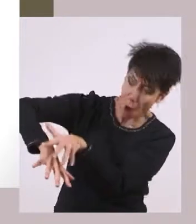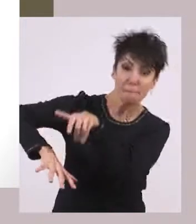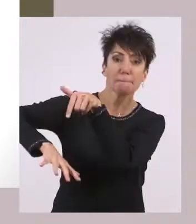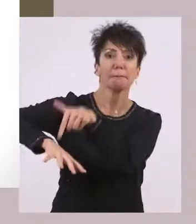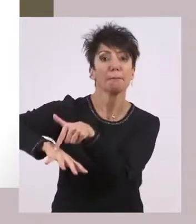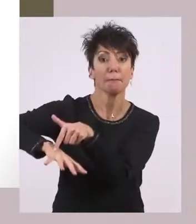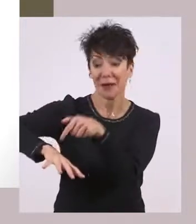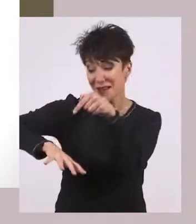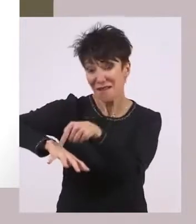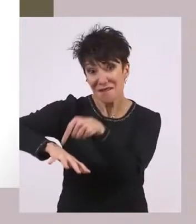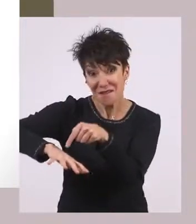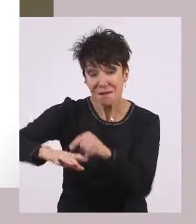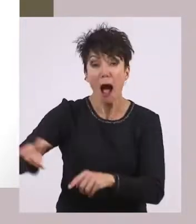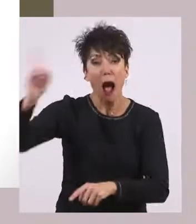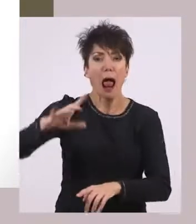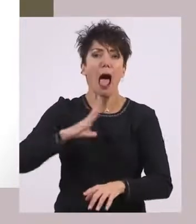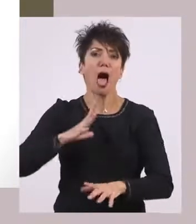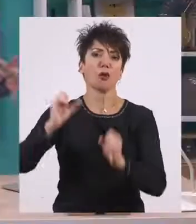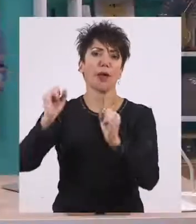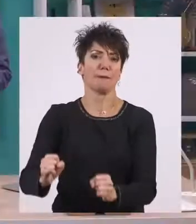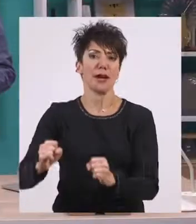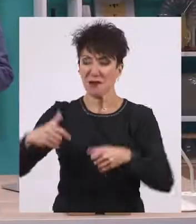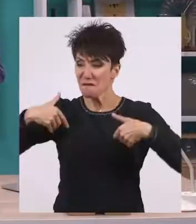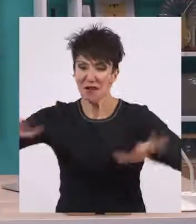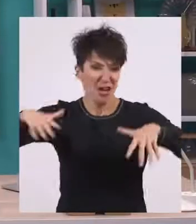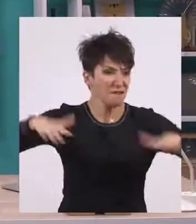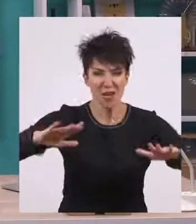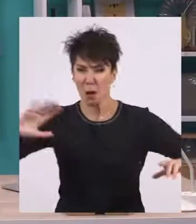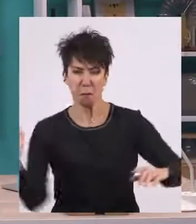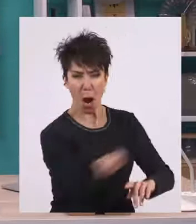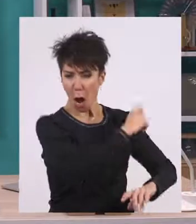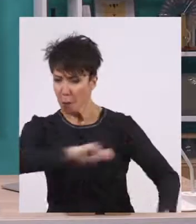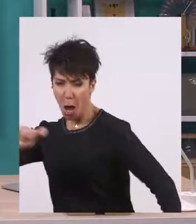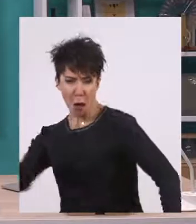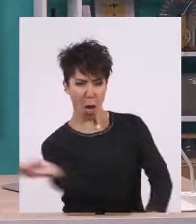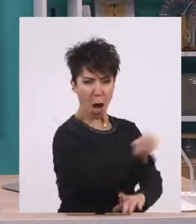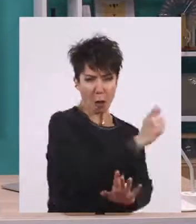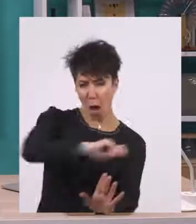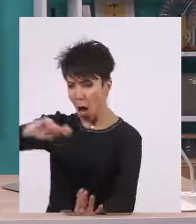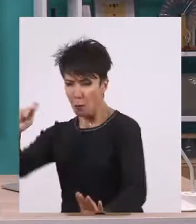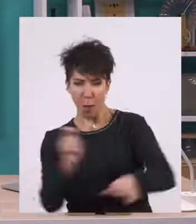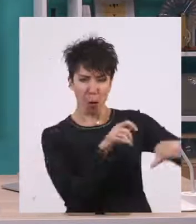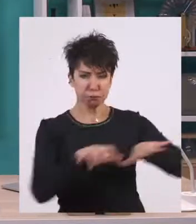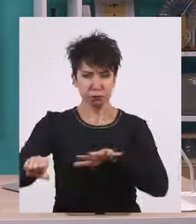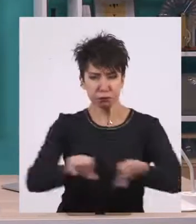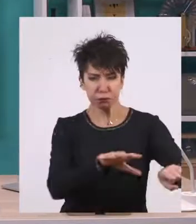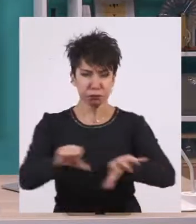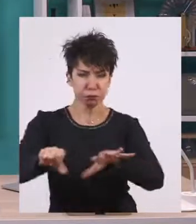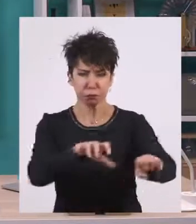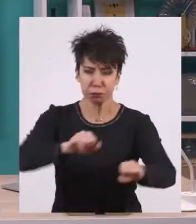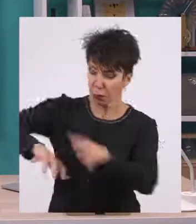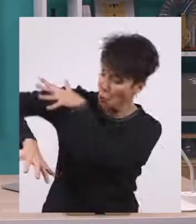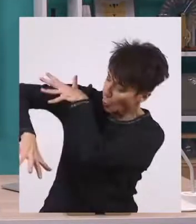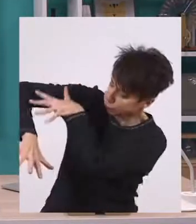άλλοι κάτοικοι. Οι Σπαρτιάτες δωρείς σιγά-σιγά κατέλαβαν περιοχές της Λακωνίας